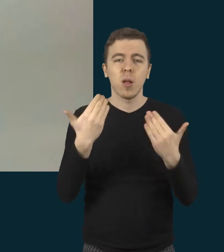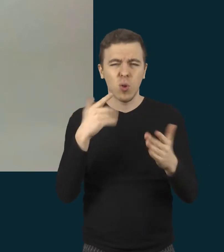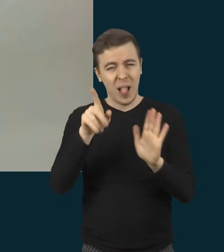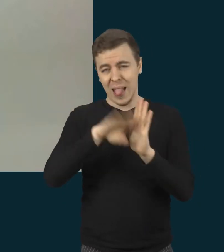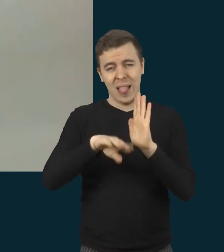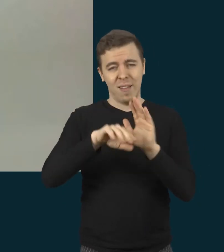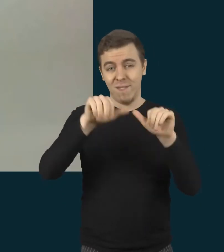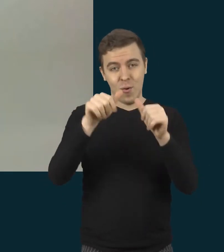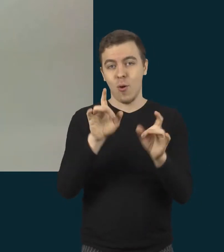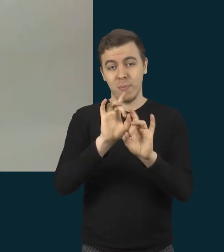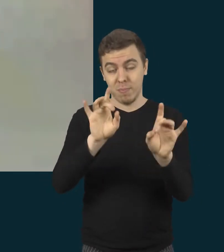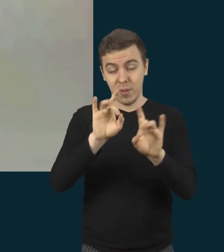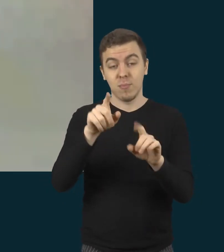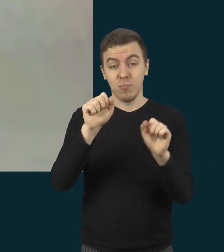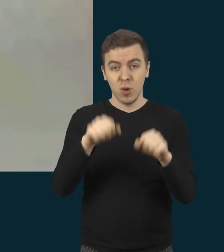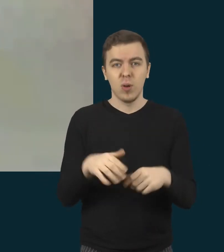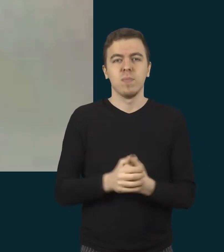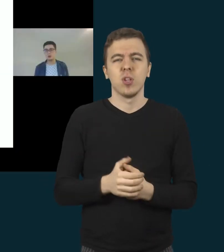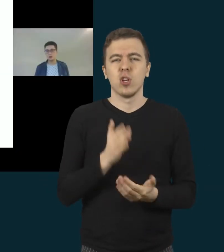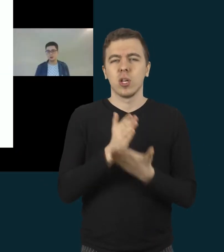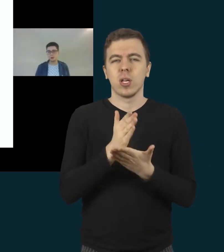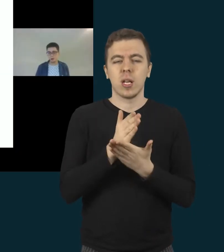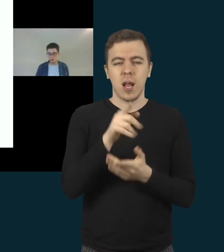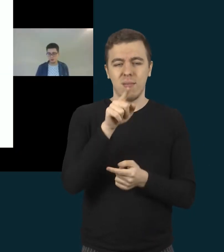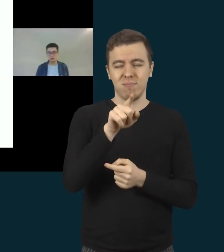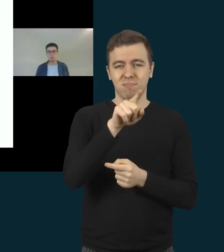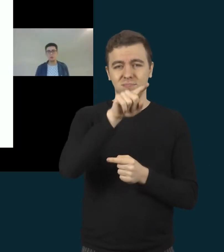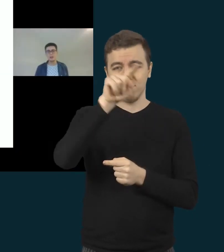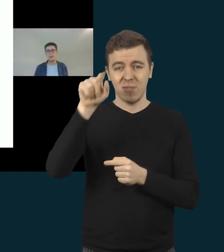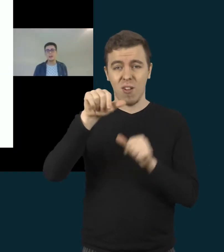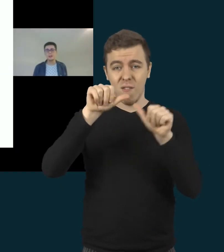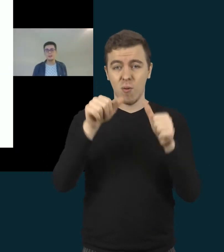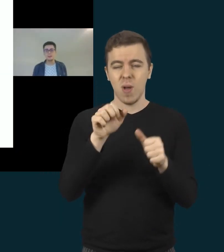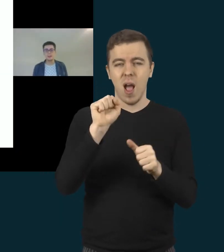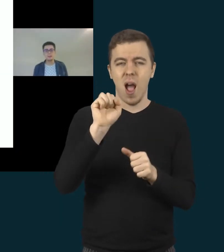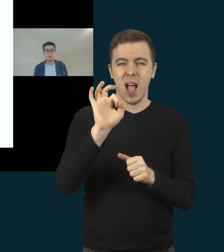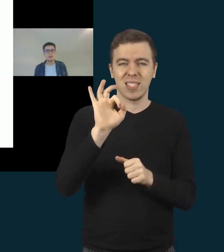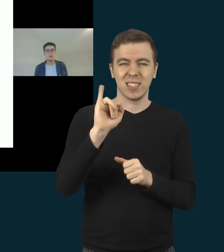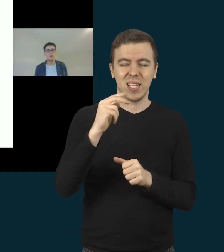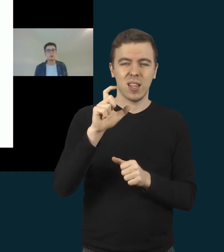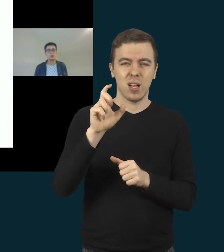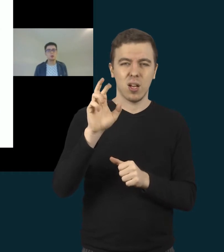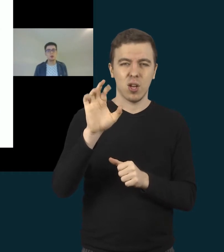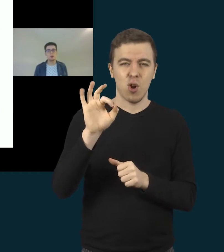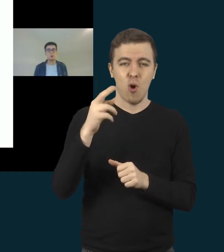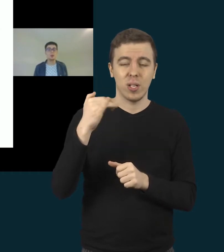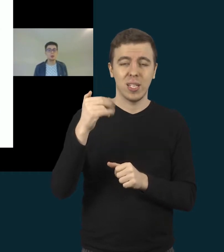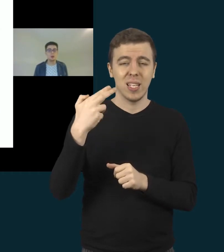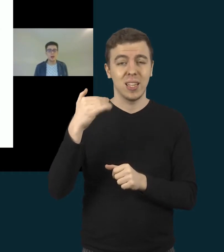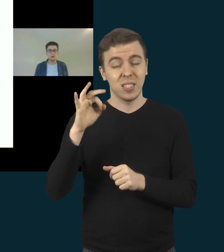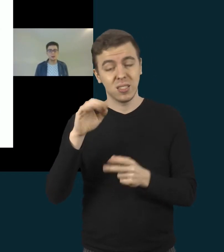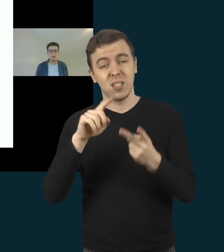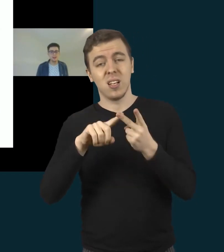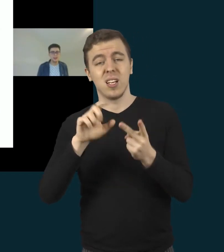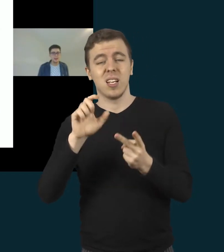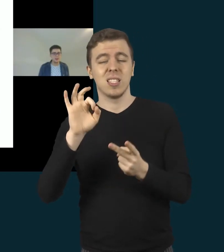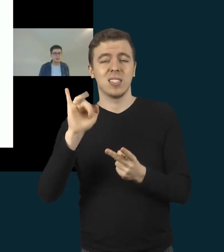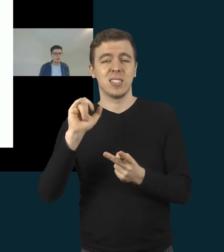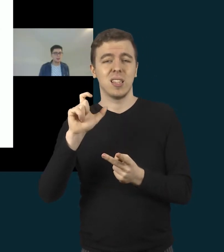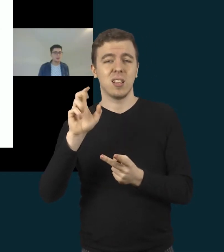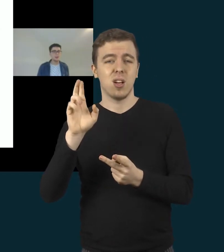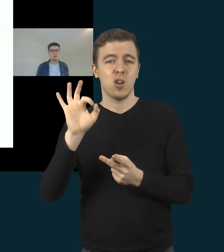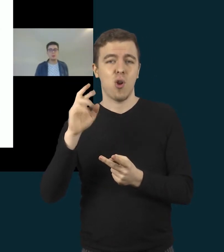derinom asinkroninį ir sinchroninį mokymosių būdą. Tai viskas prasidėdavo nuo ryto rato, kai